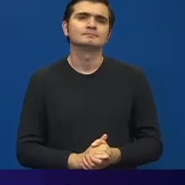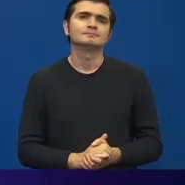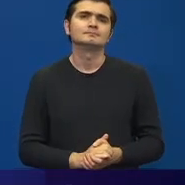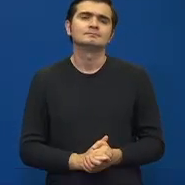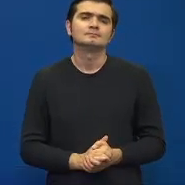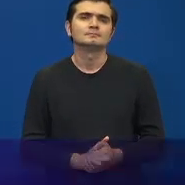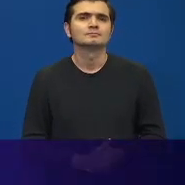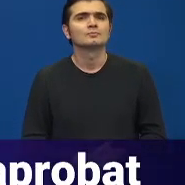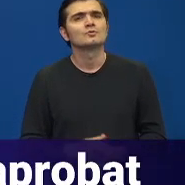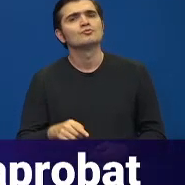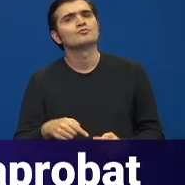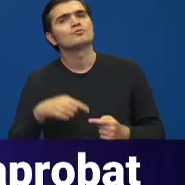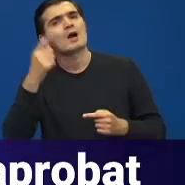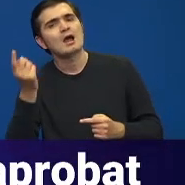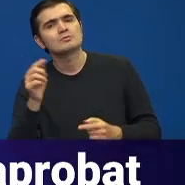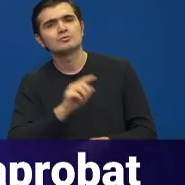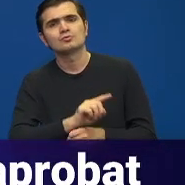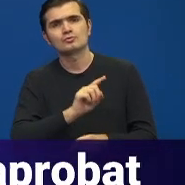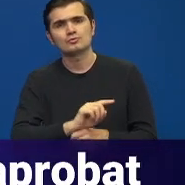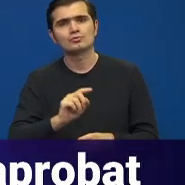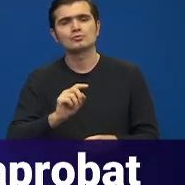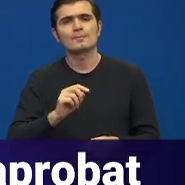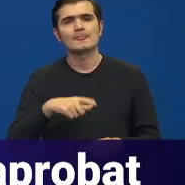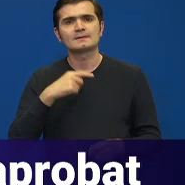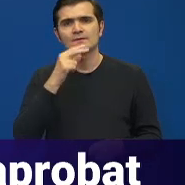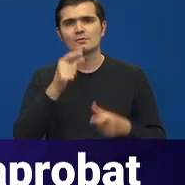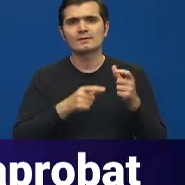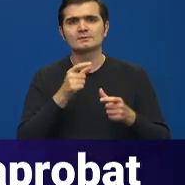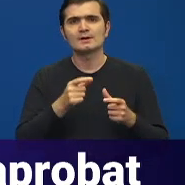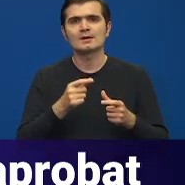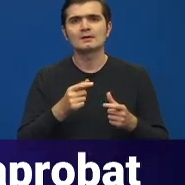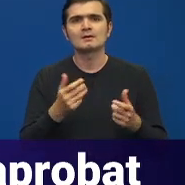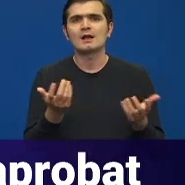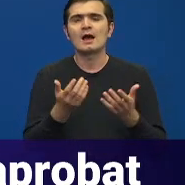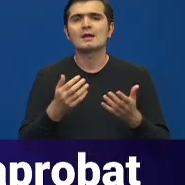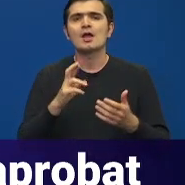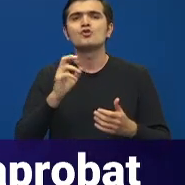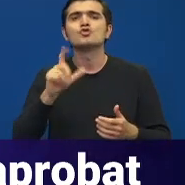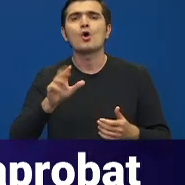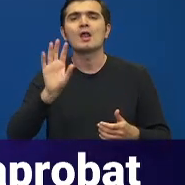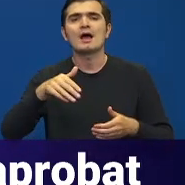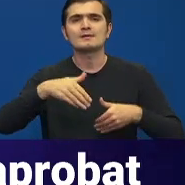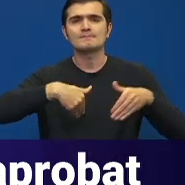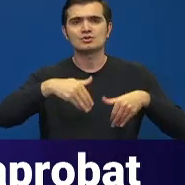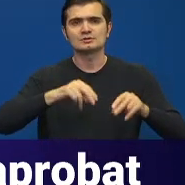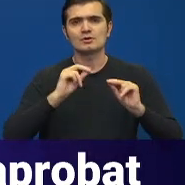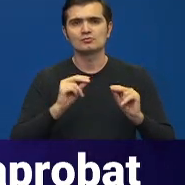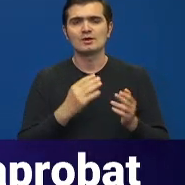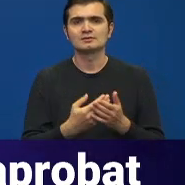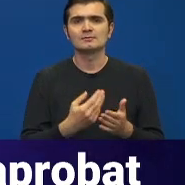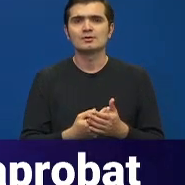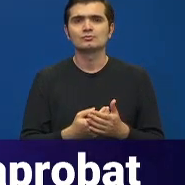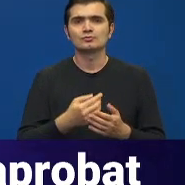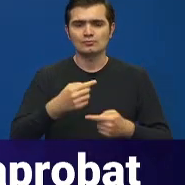O altă chestiune ține de rolul pe care Ministerul Educației l-are în asigurarea unui